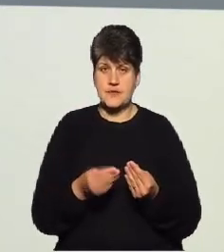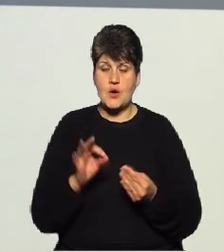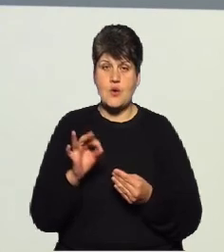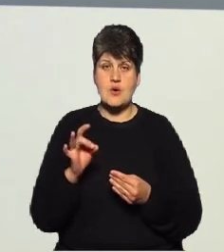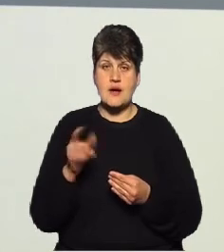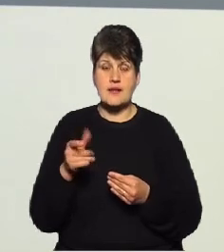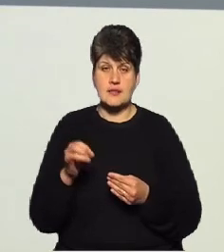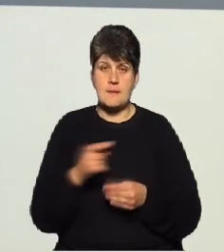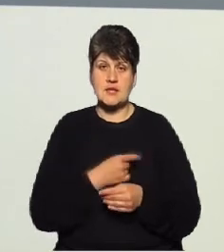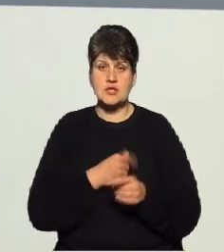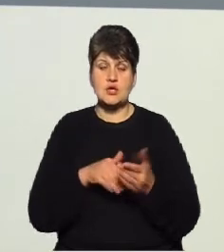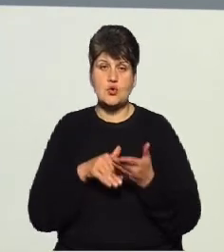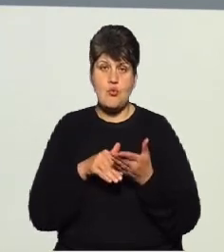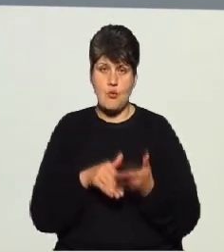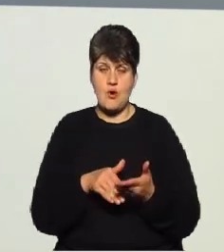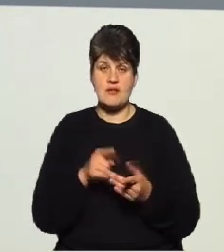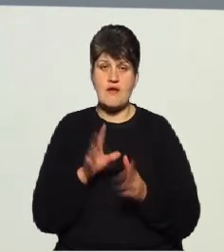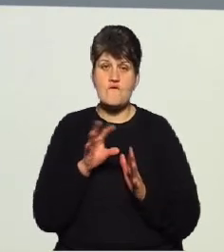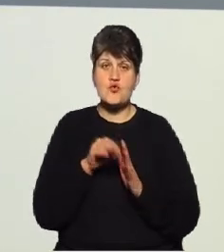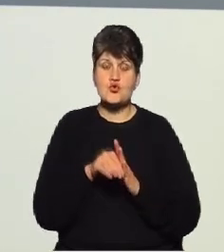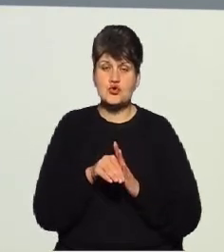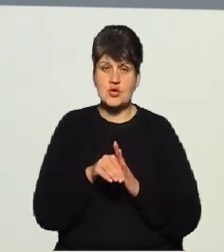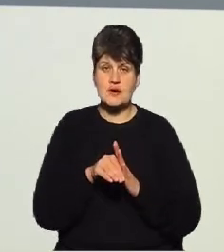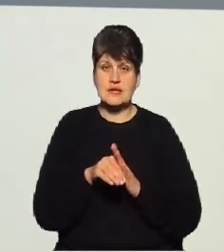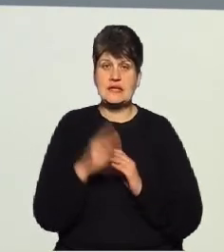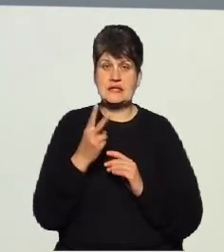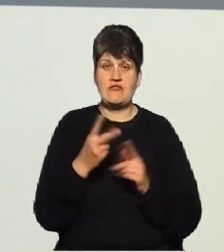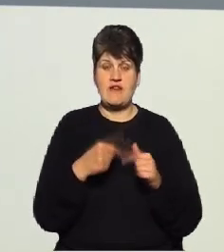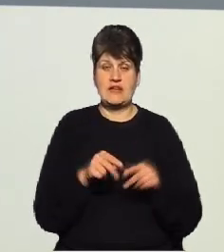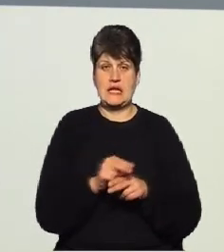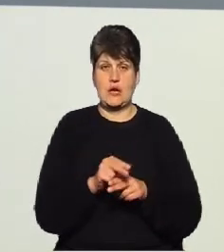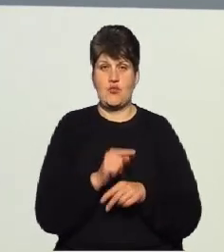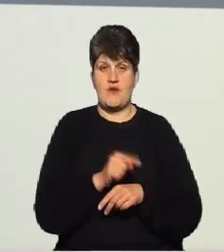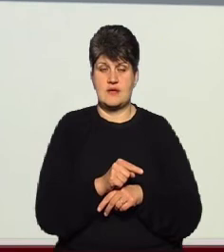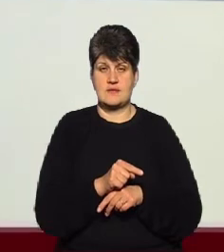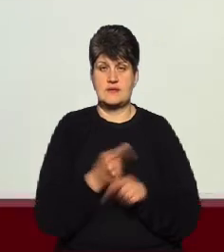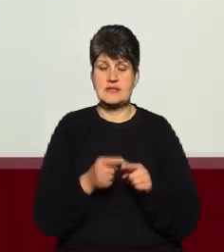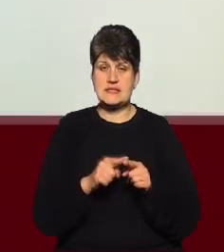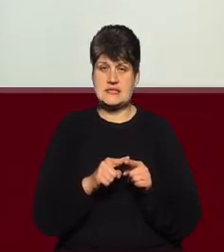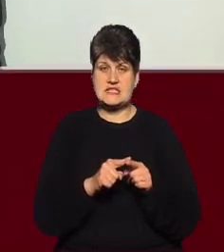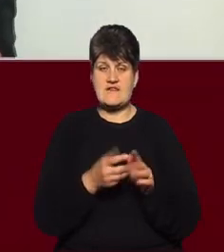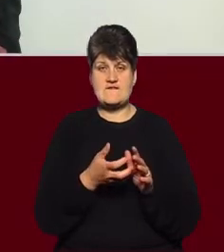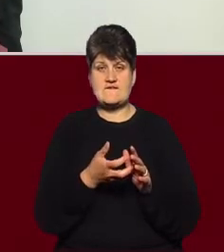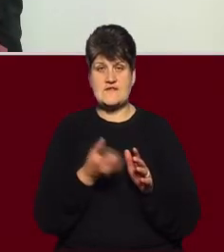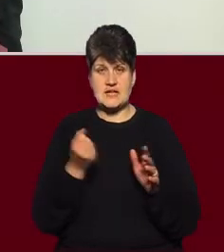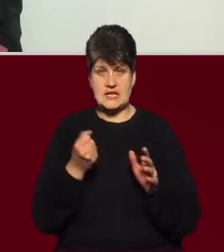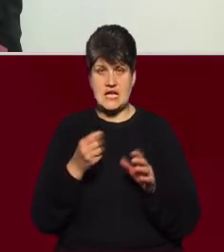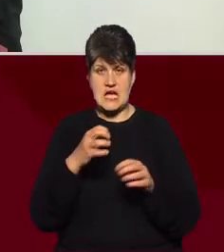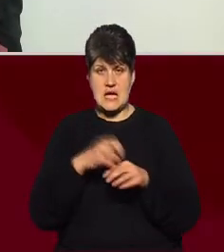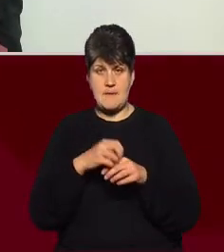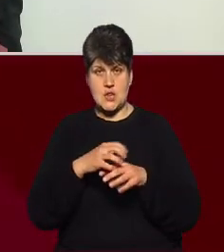вона включає в основному два види лікування. Це видалення інсульт-гематоми. Раз. І